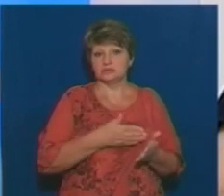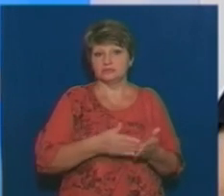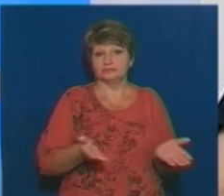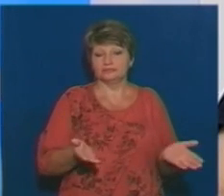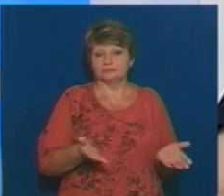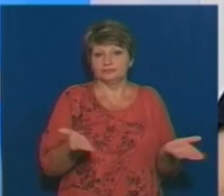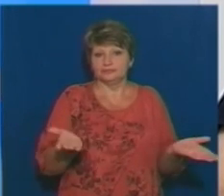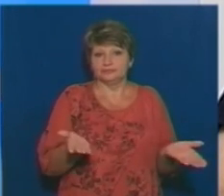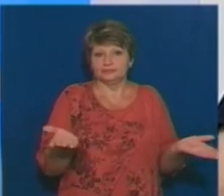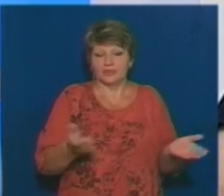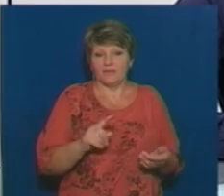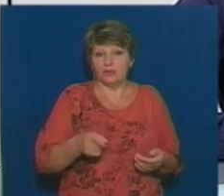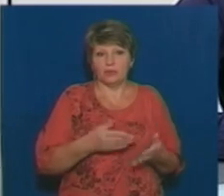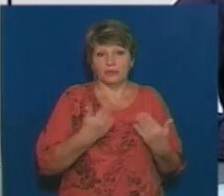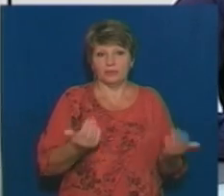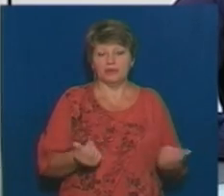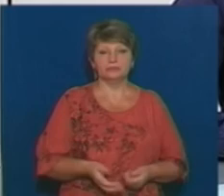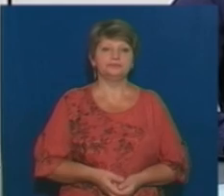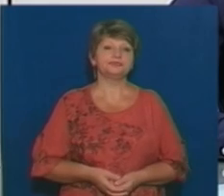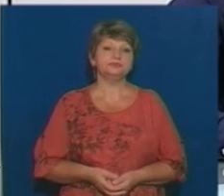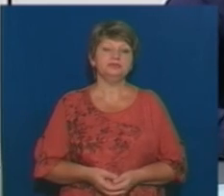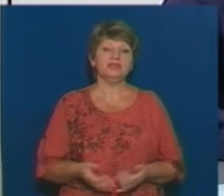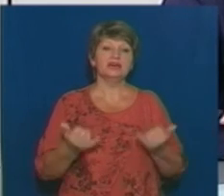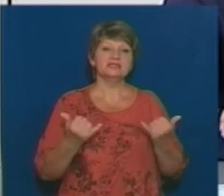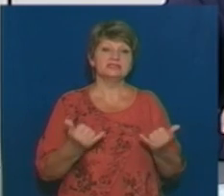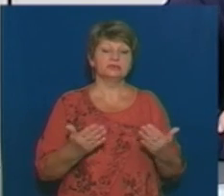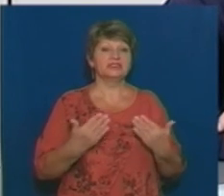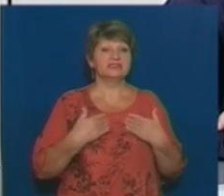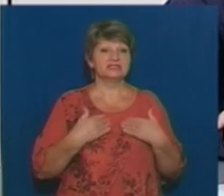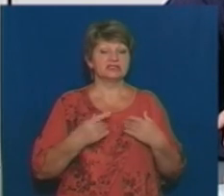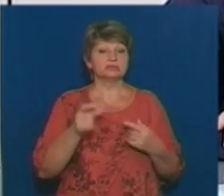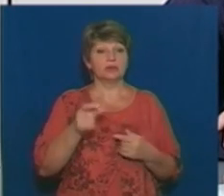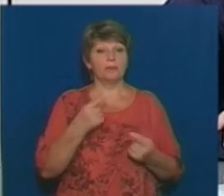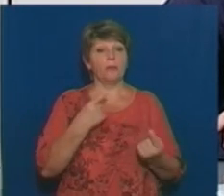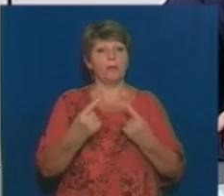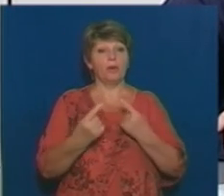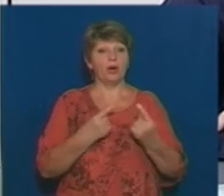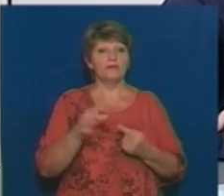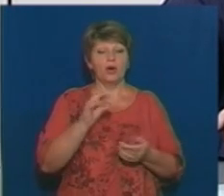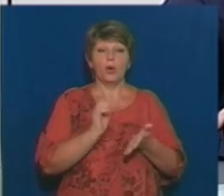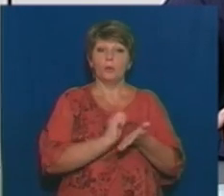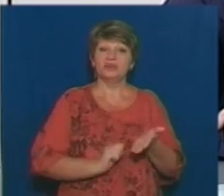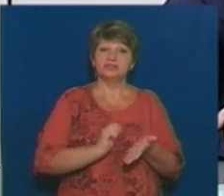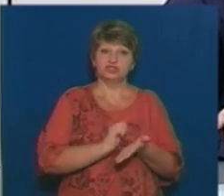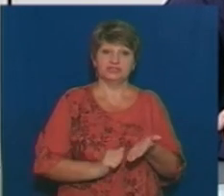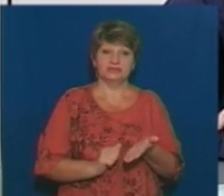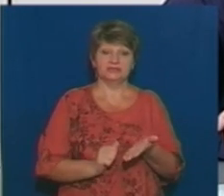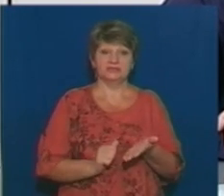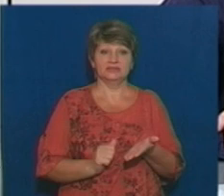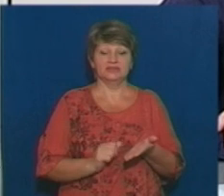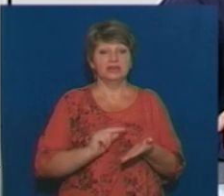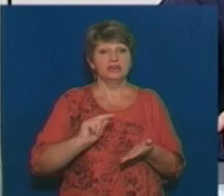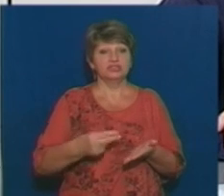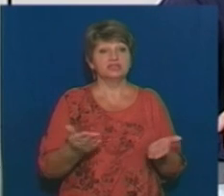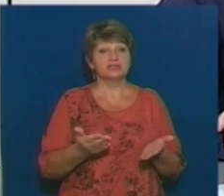і вимог немає. Отже, сьогодні із нашими гостями ми поговорили про причини, через